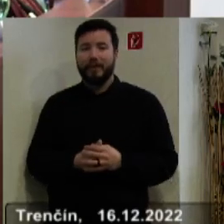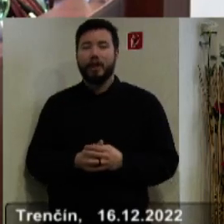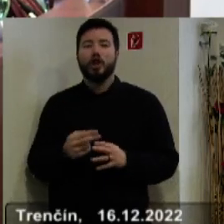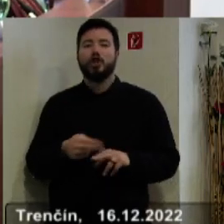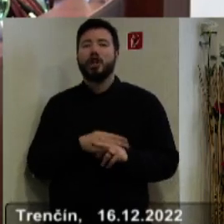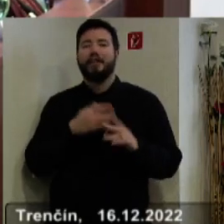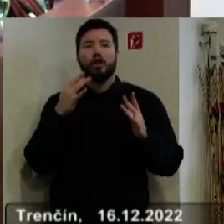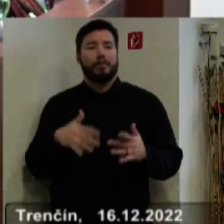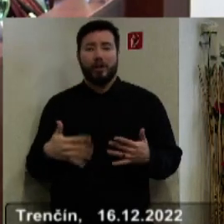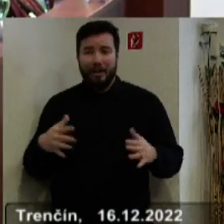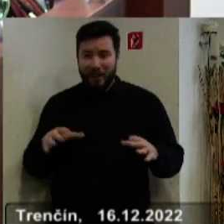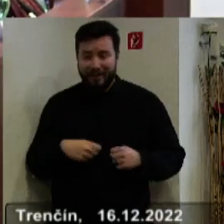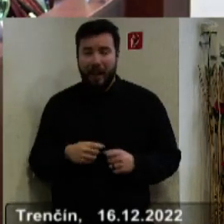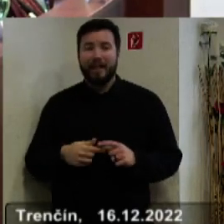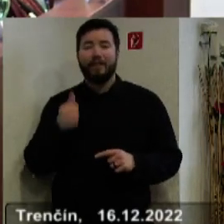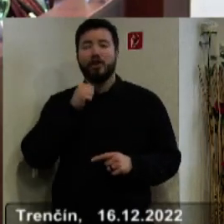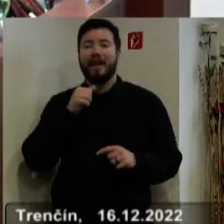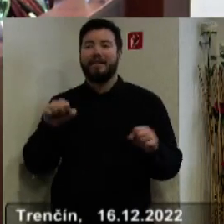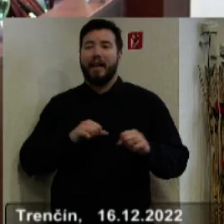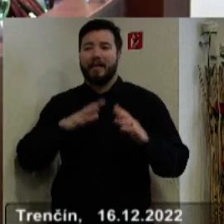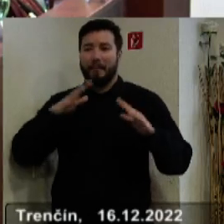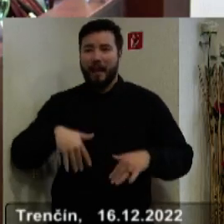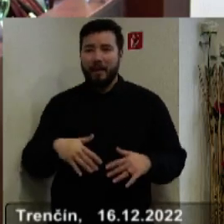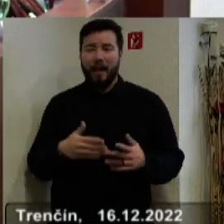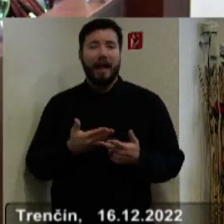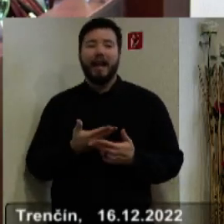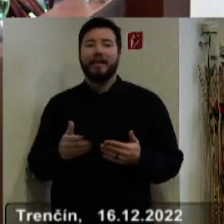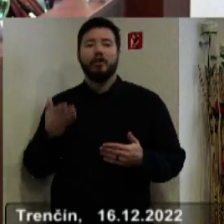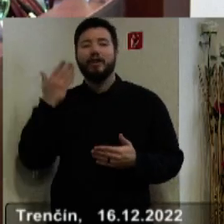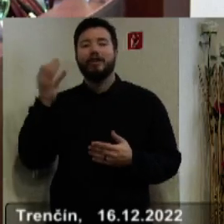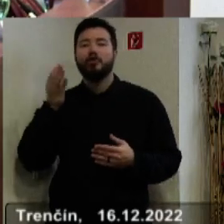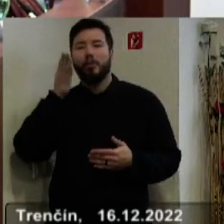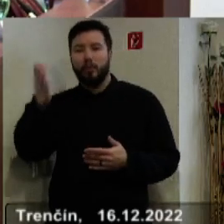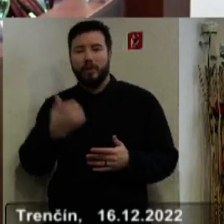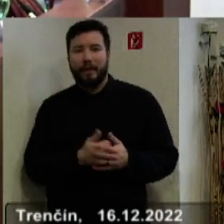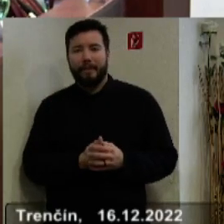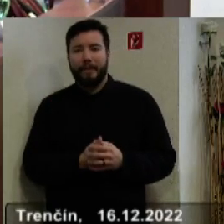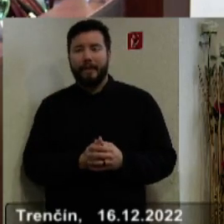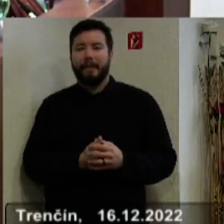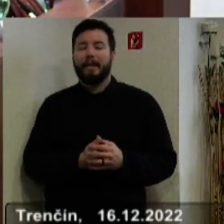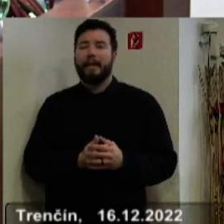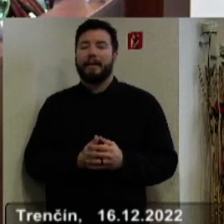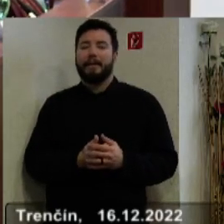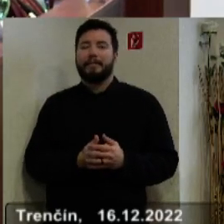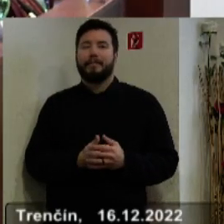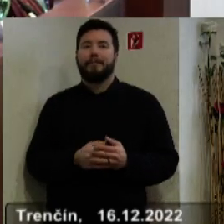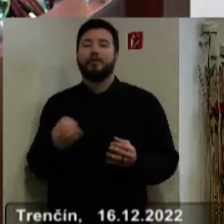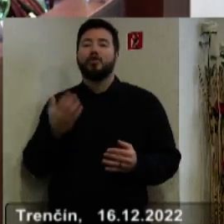schválený, štátny rozpočet. Včera padla vláda, nikto nevie, čo bude. Či to, čo bolo